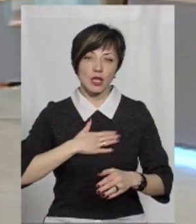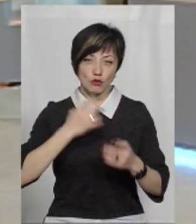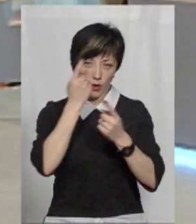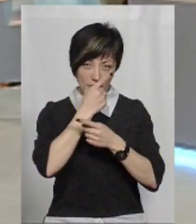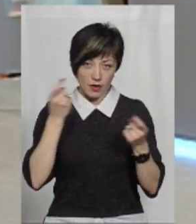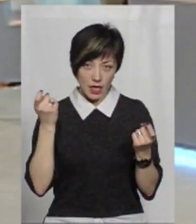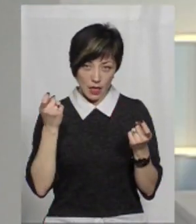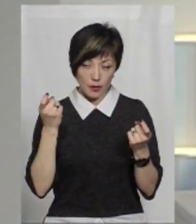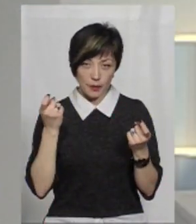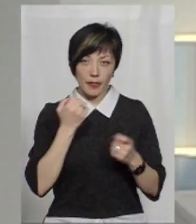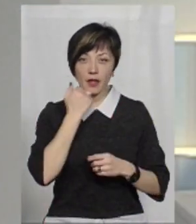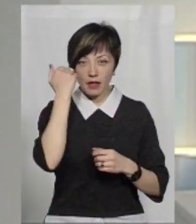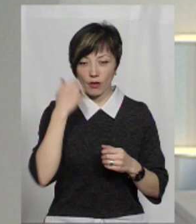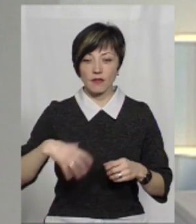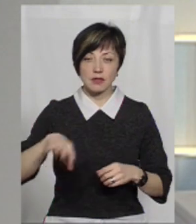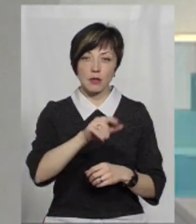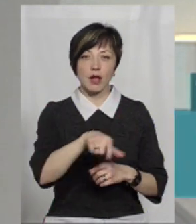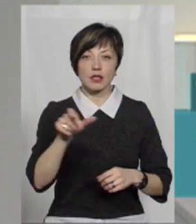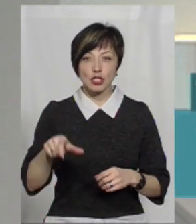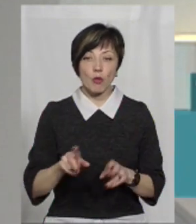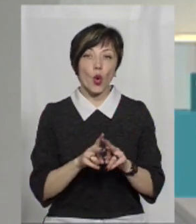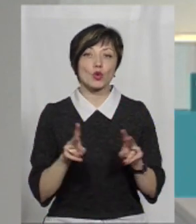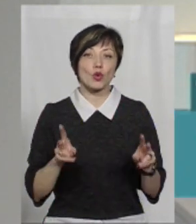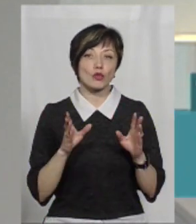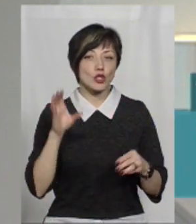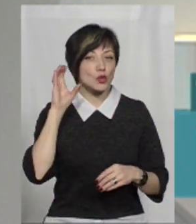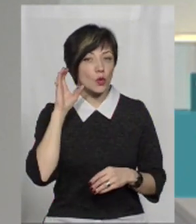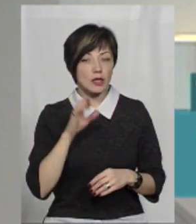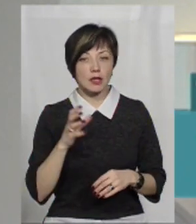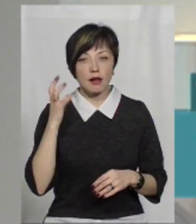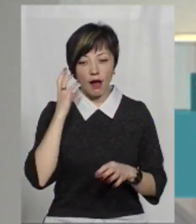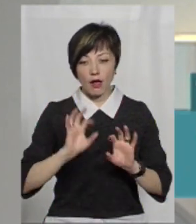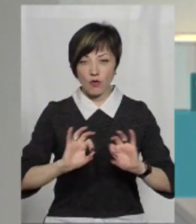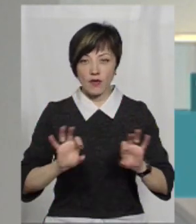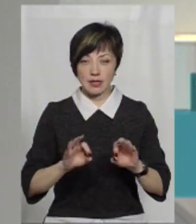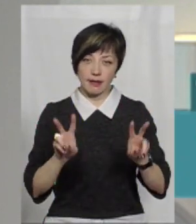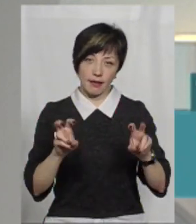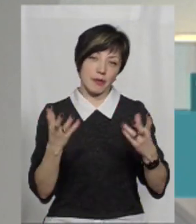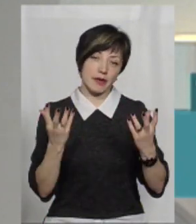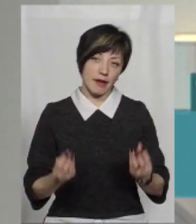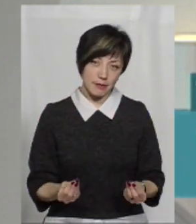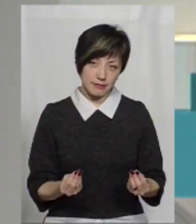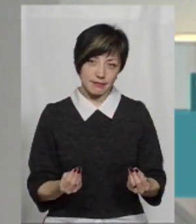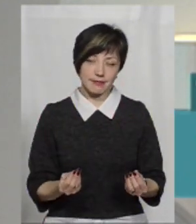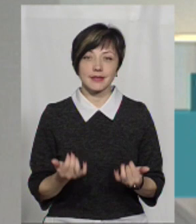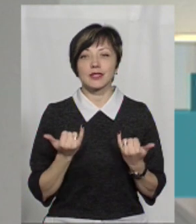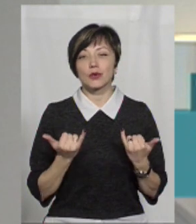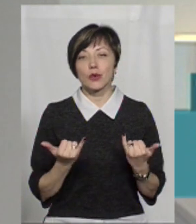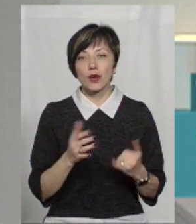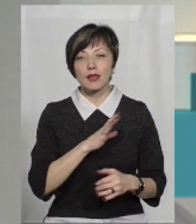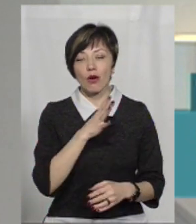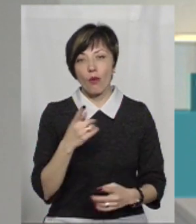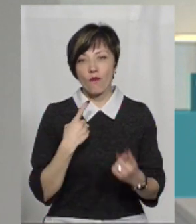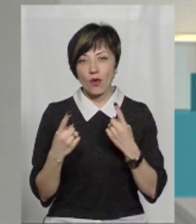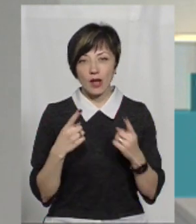у нашому ефірі. Дякую всім глядачам і тим, хто буде слухати радіоверсію теми дня. Сьогодні ми